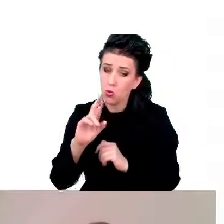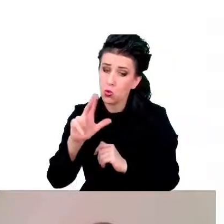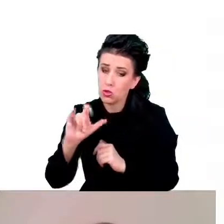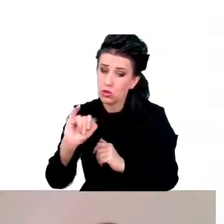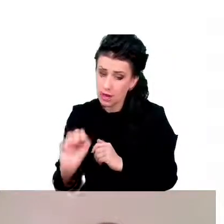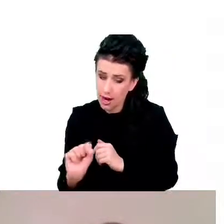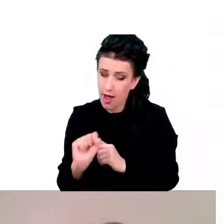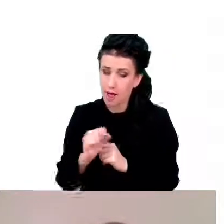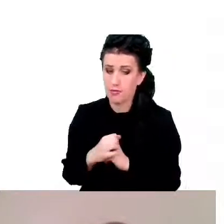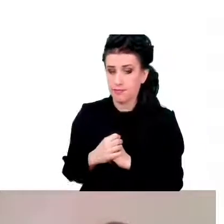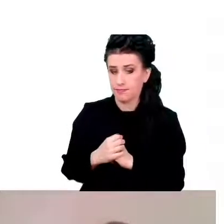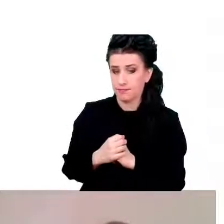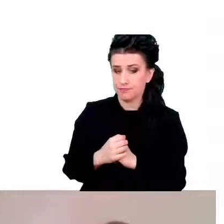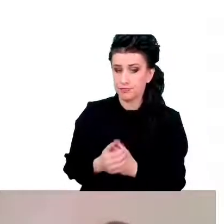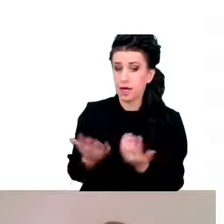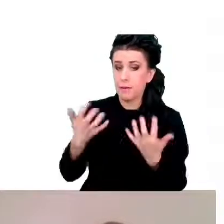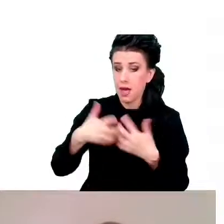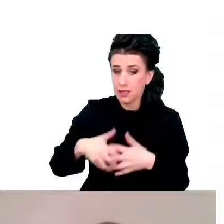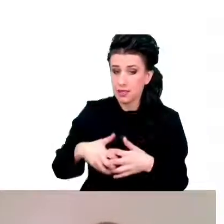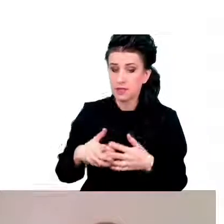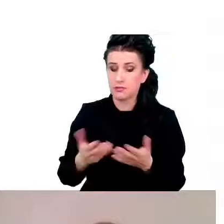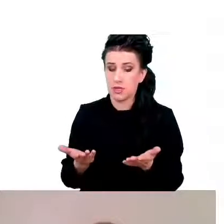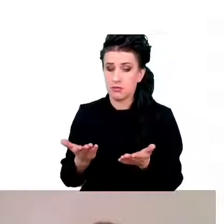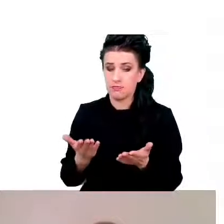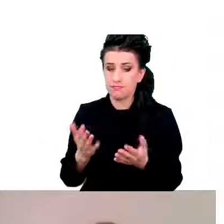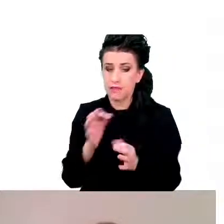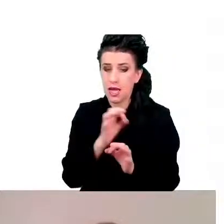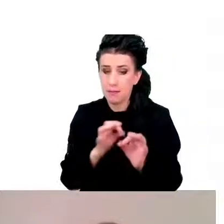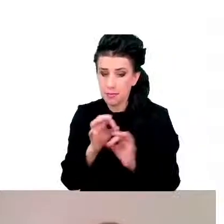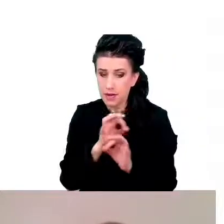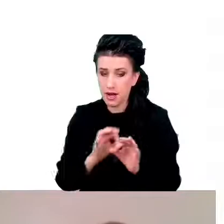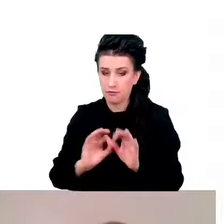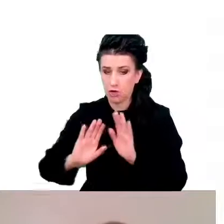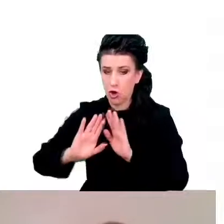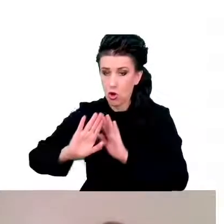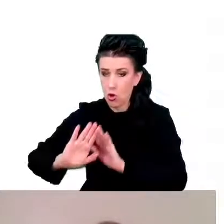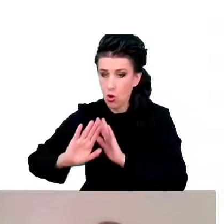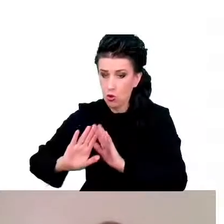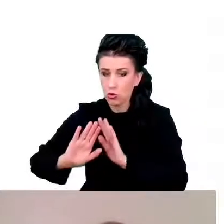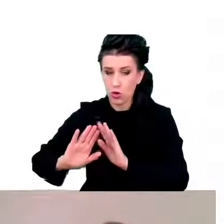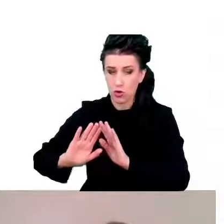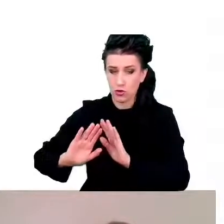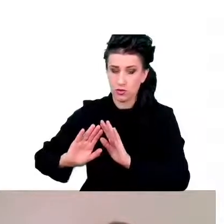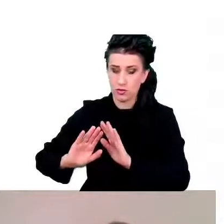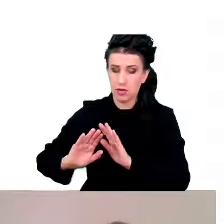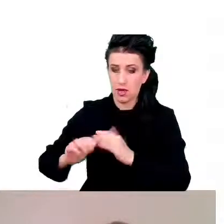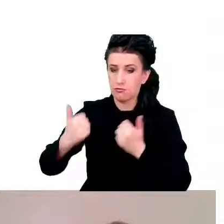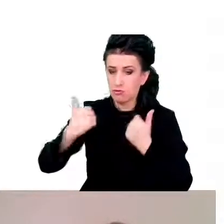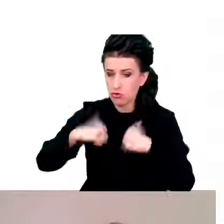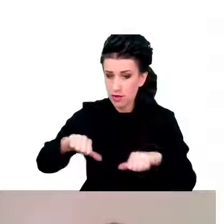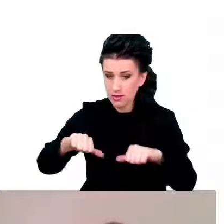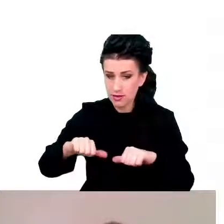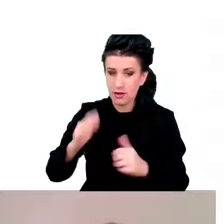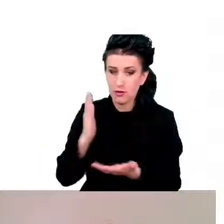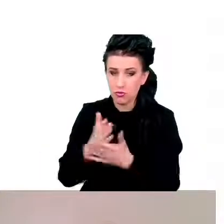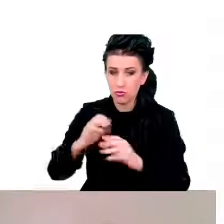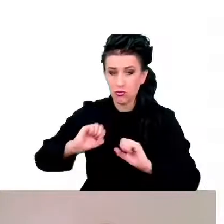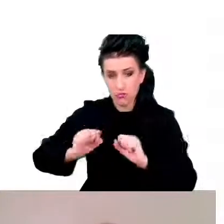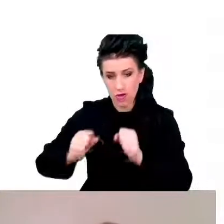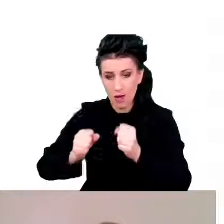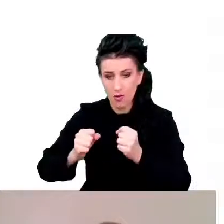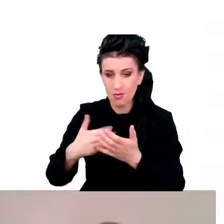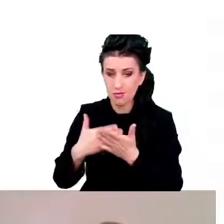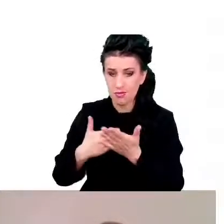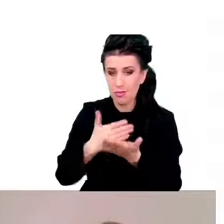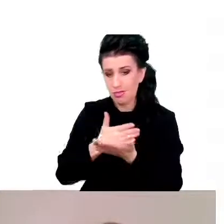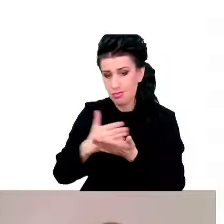mechanizmy naprawcze, ochronne przestają działać albo nie są wystarczająco wydajne, to bałagan w